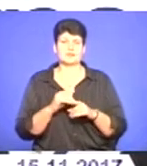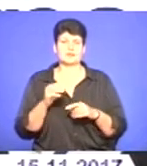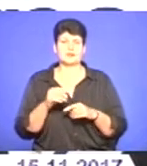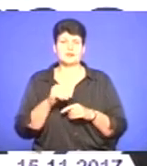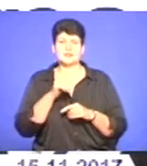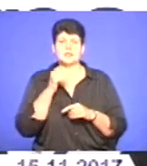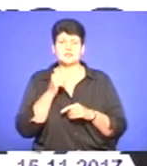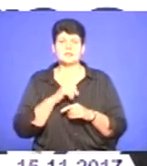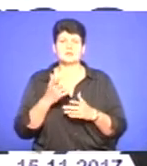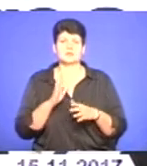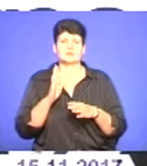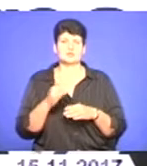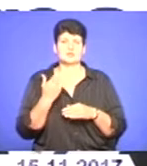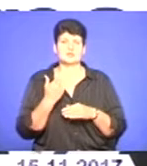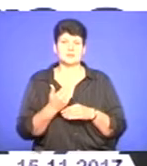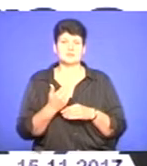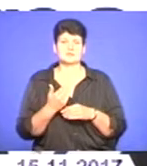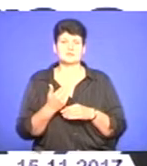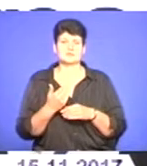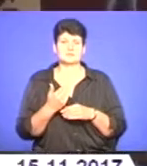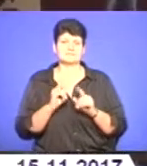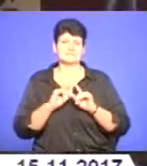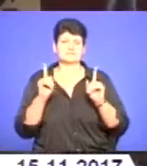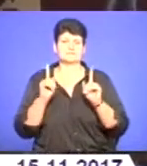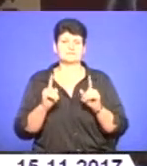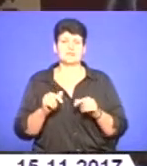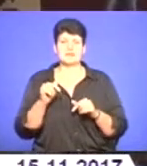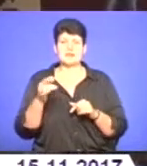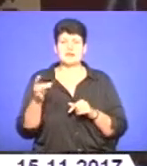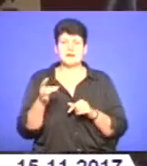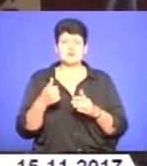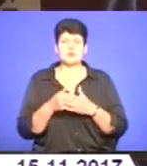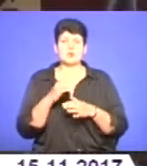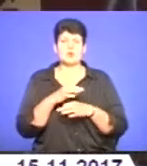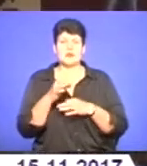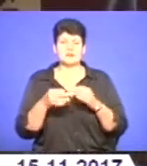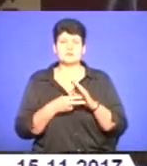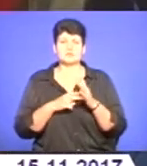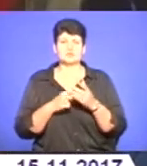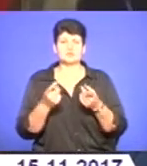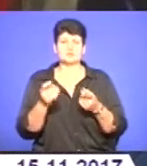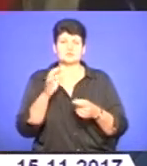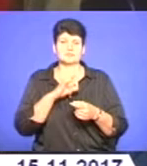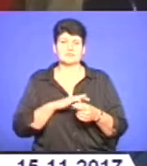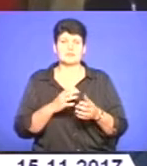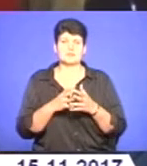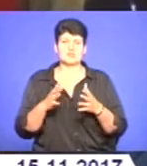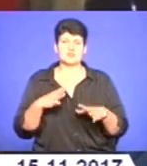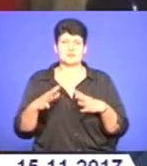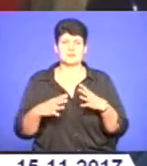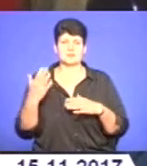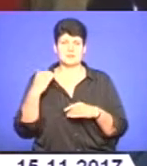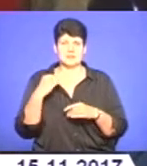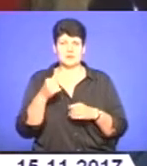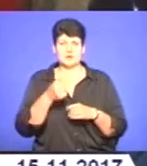який буде їхньою вдачі такою родзинкою. Цього разу до проєкту планують залучити більше тренерів, ніж у попередні роки.